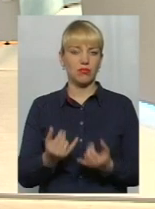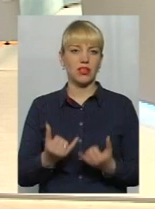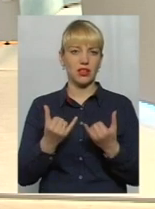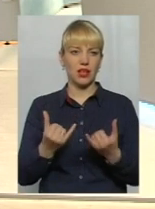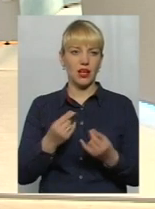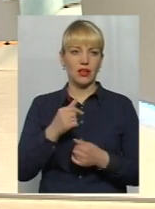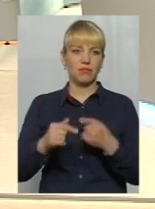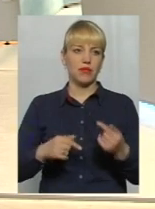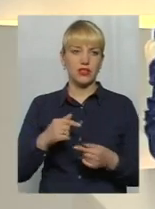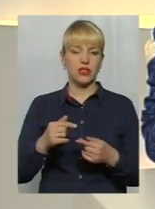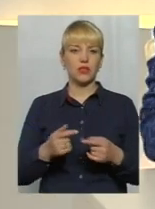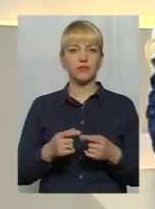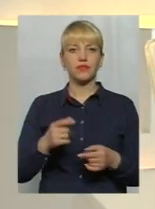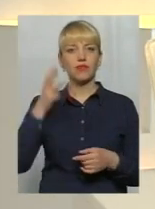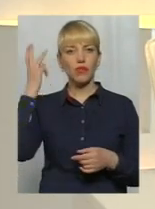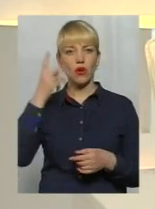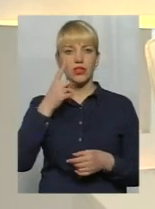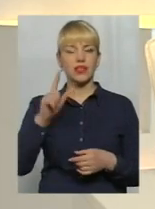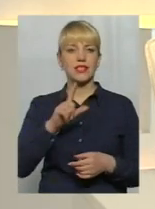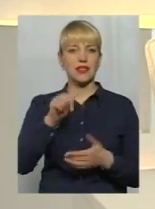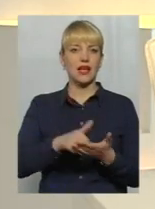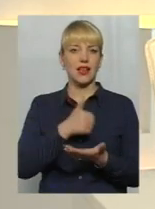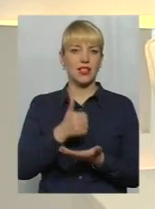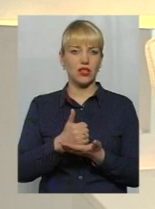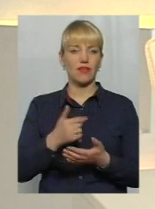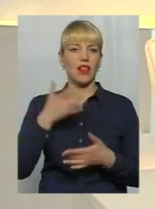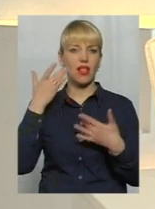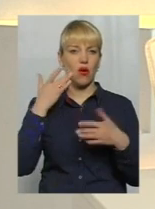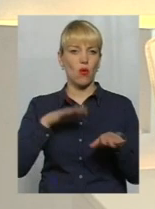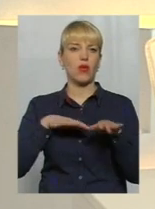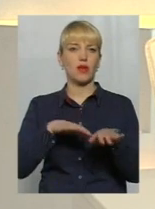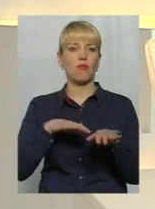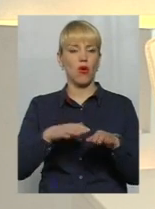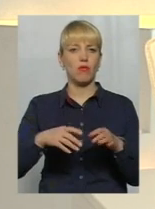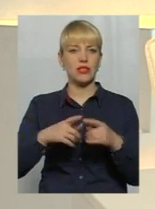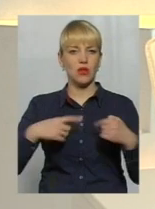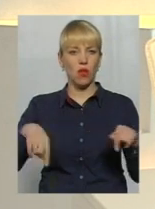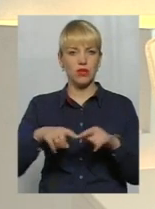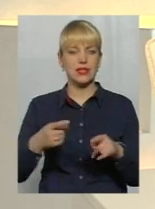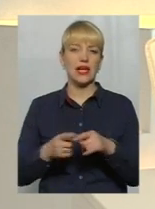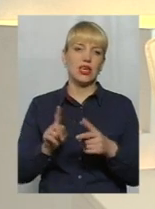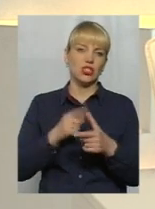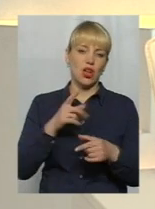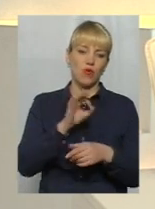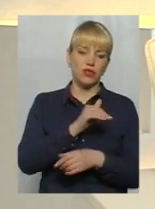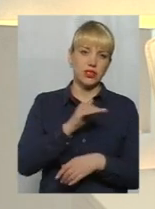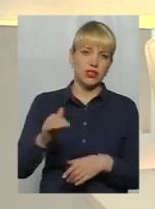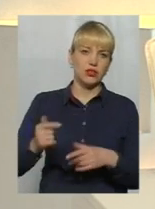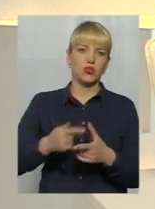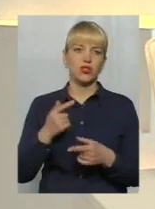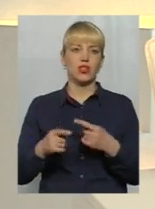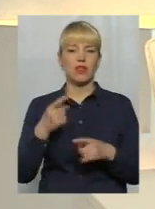підприємствам. Хмельницький – один з лідерів легкої промисловості. Чи то офіційно, чи то десь